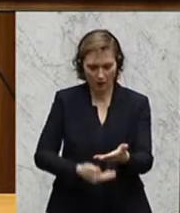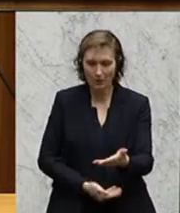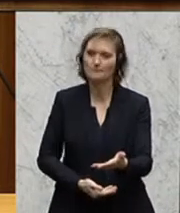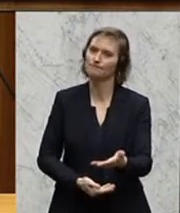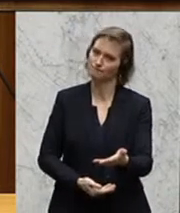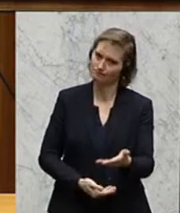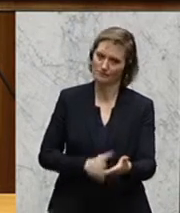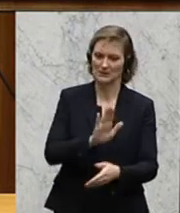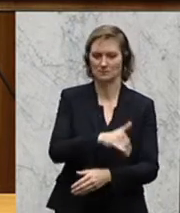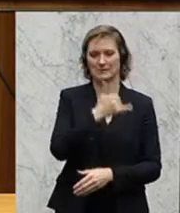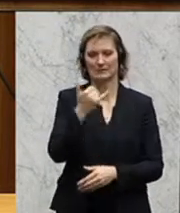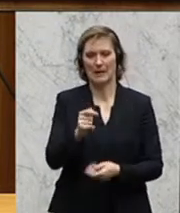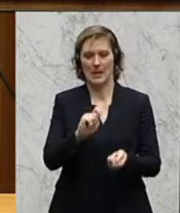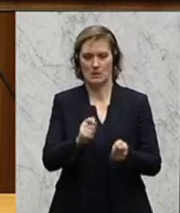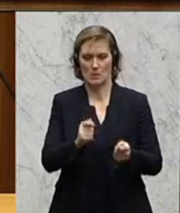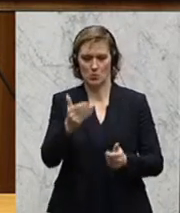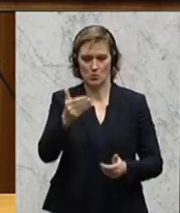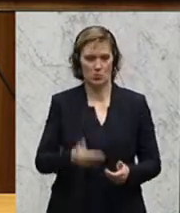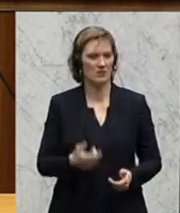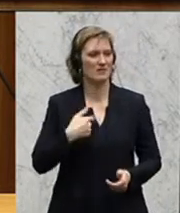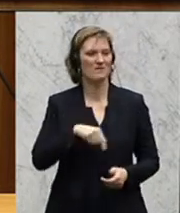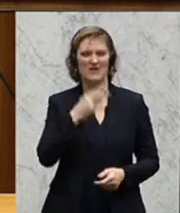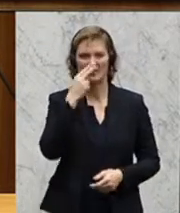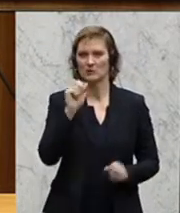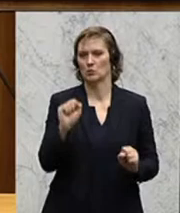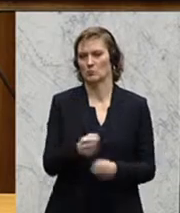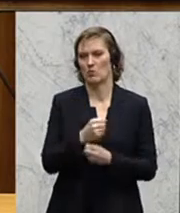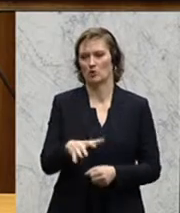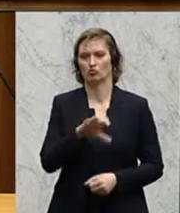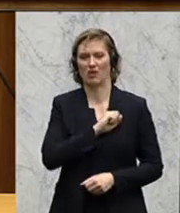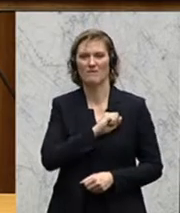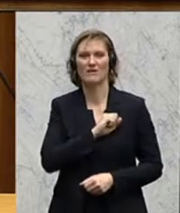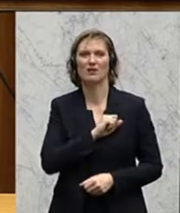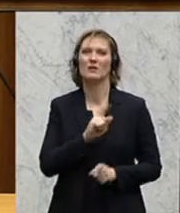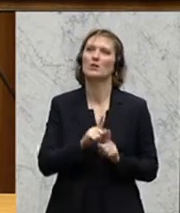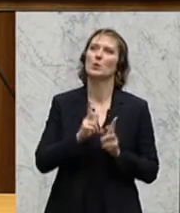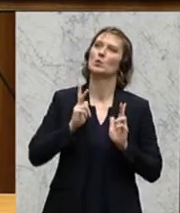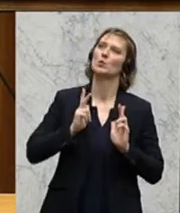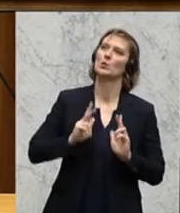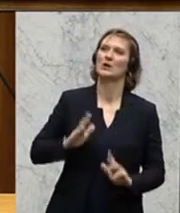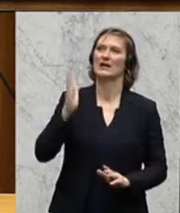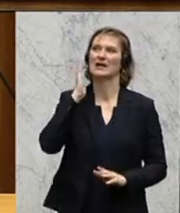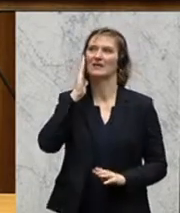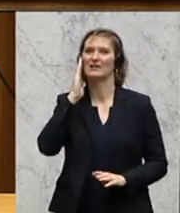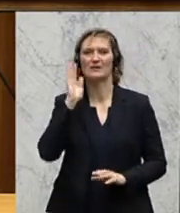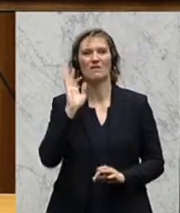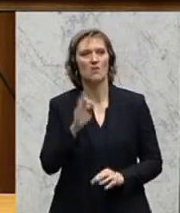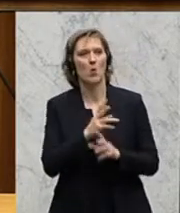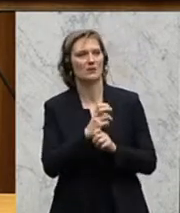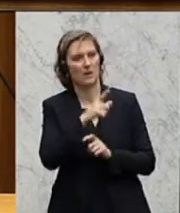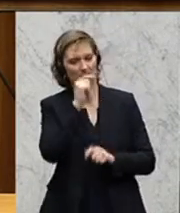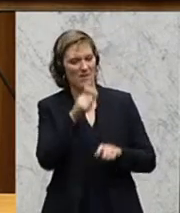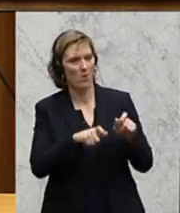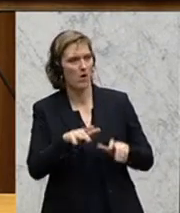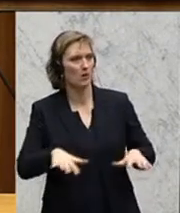den bisher gegebenen Änderungen uns außerstande sehen, ruhigen Gewissens und im Sinne der österreichischen Bevölkerung diesem